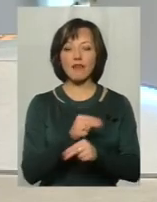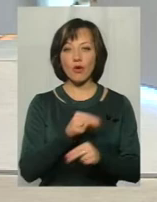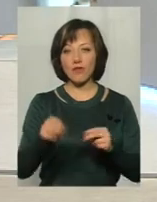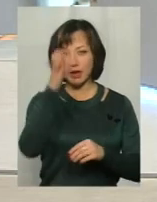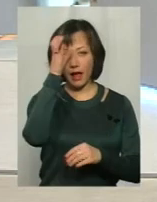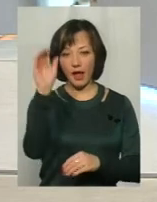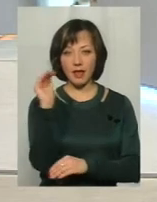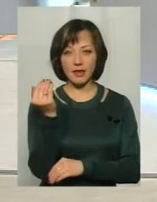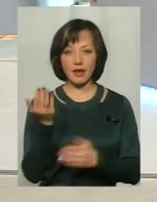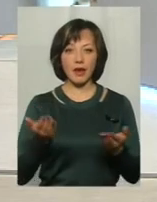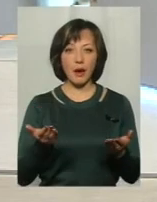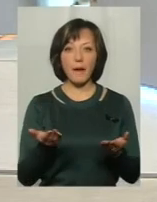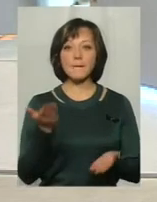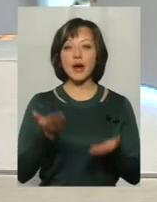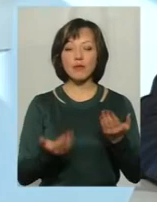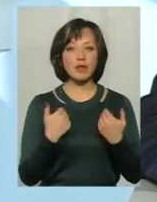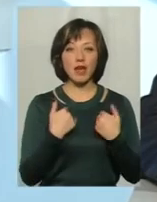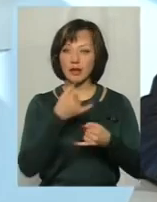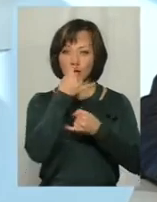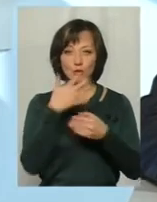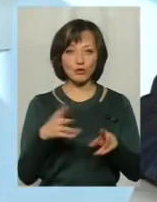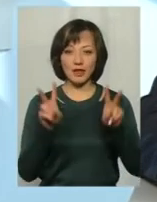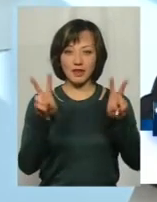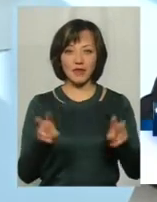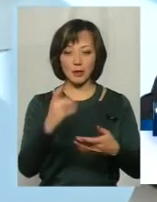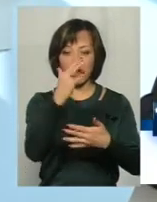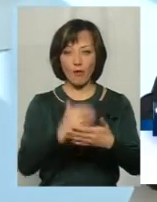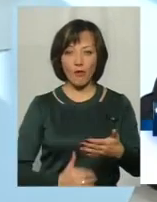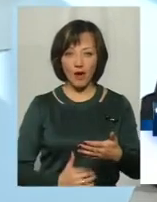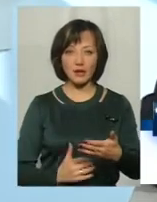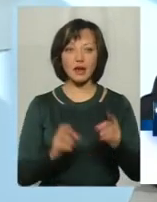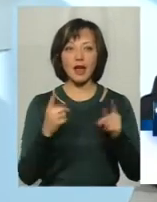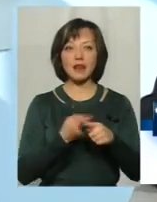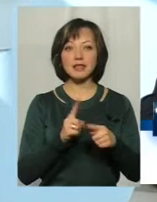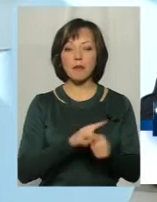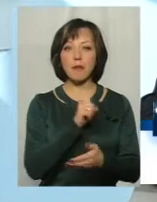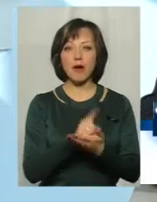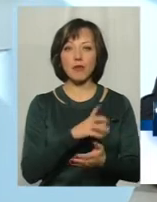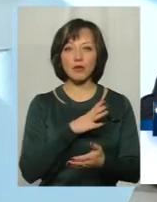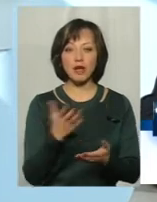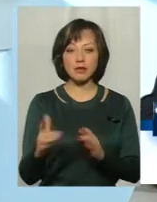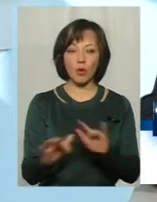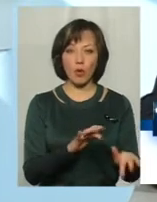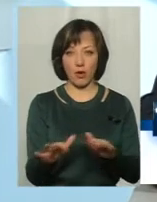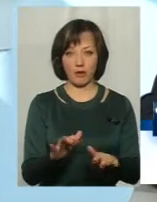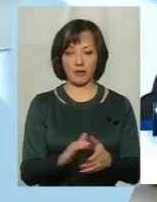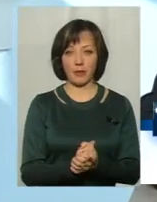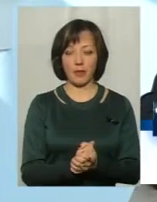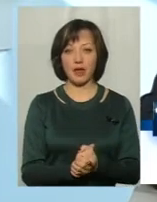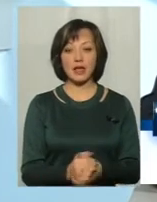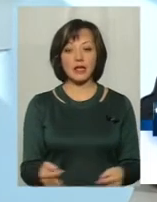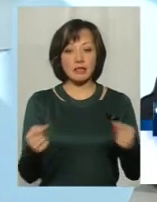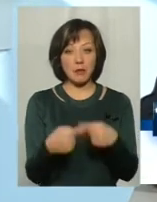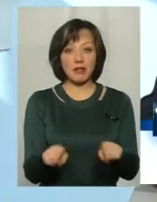генія, то, мабуть, я не можу назвати і перерахувати, як це мають бути, якісь кроки, що